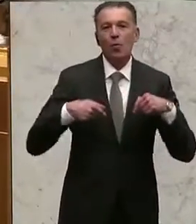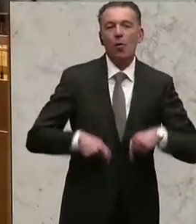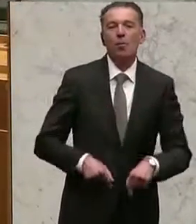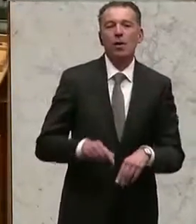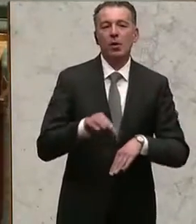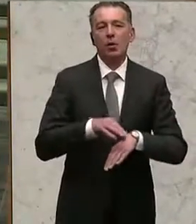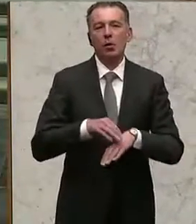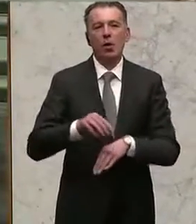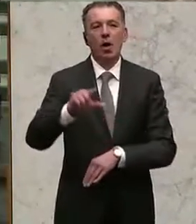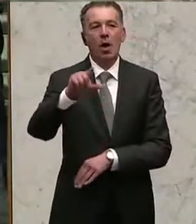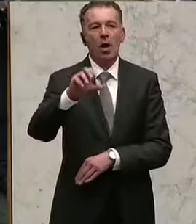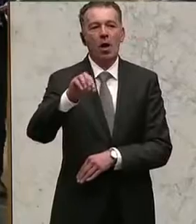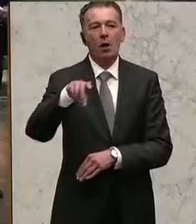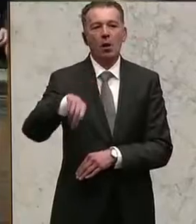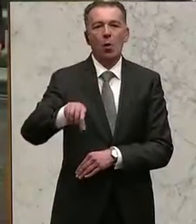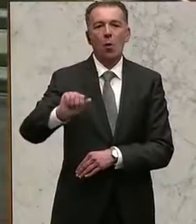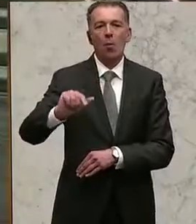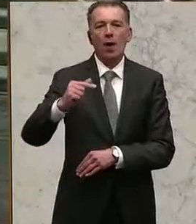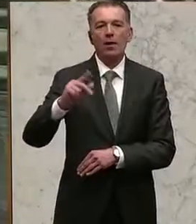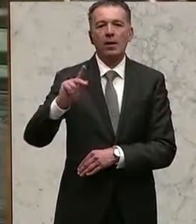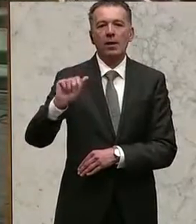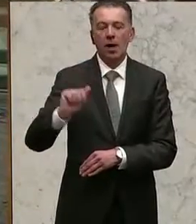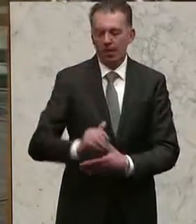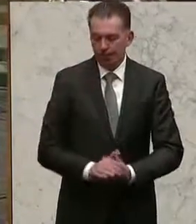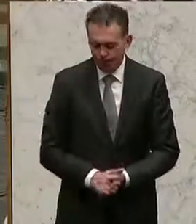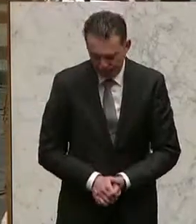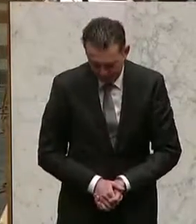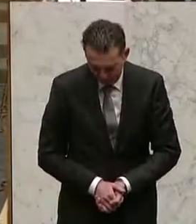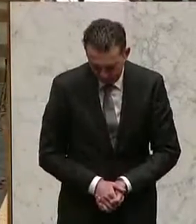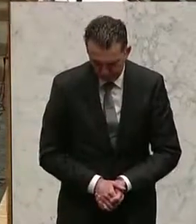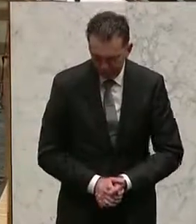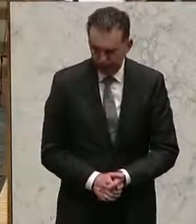europäischen Institutionen. Die FPÖ wird den Bericht nicht annehmen. Halloween. зм